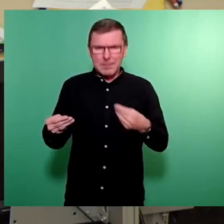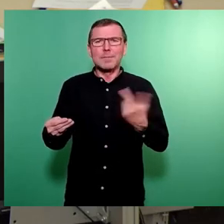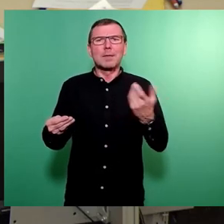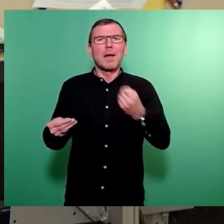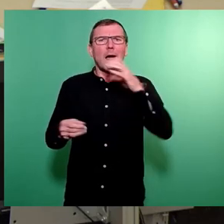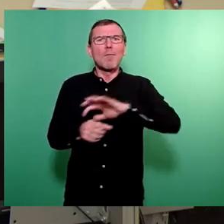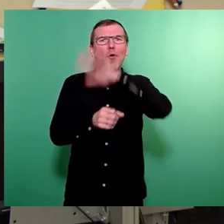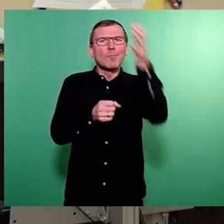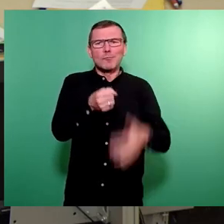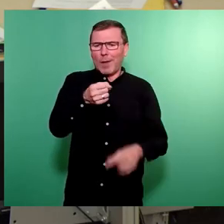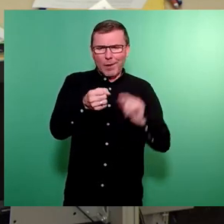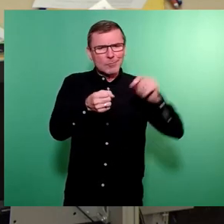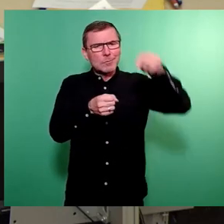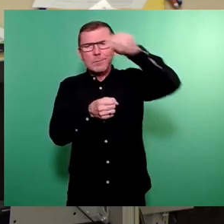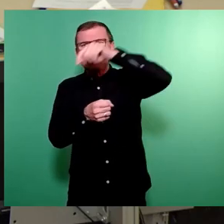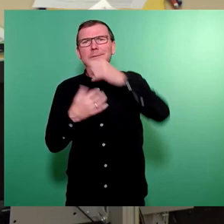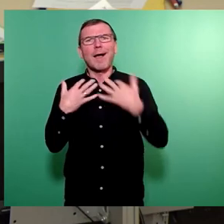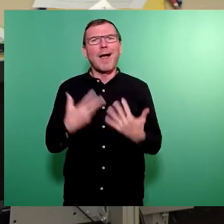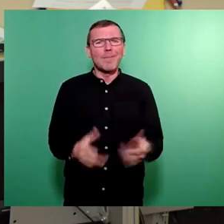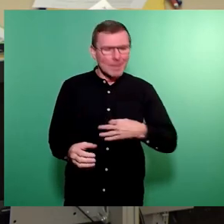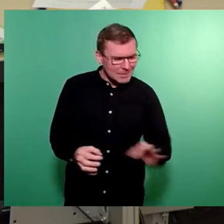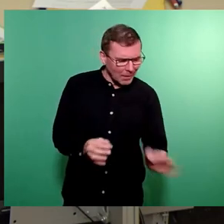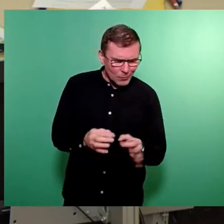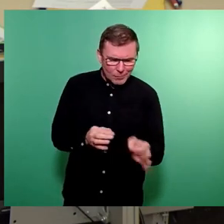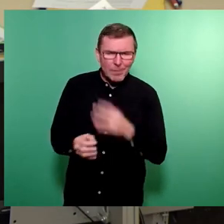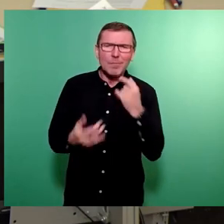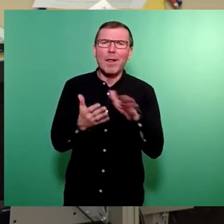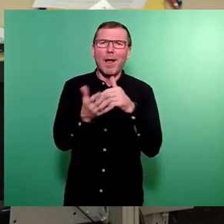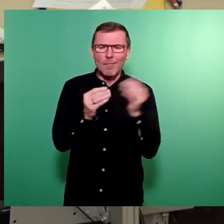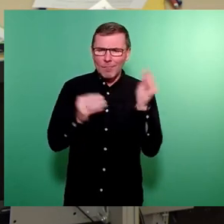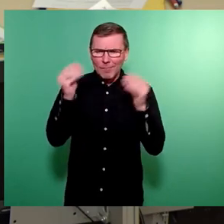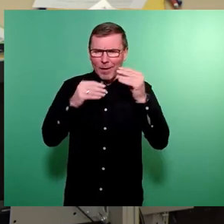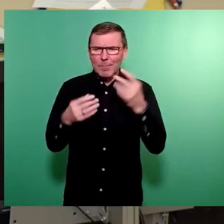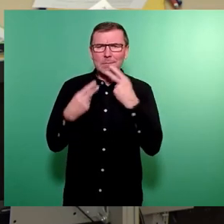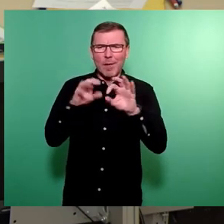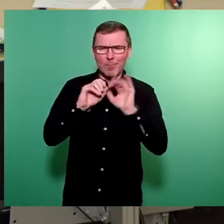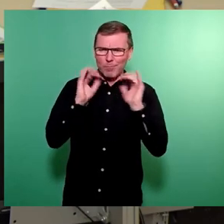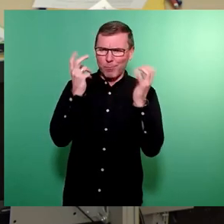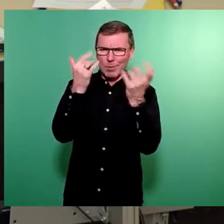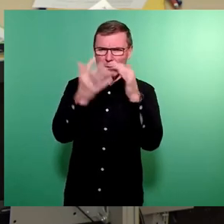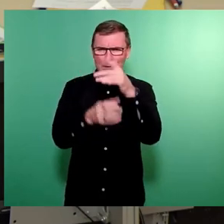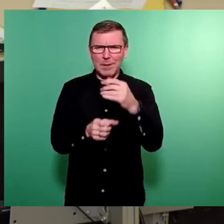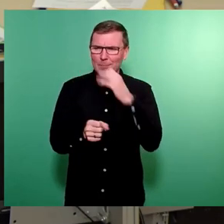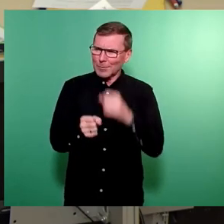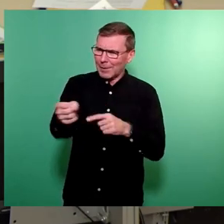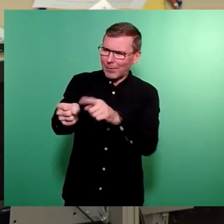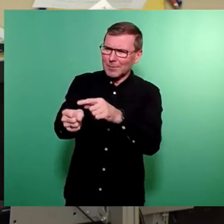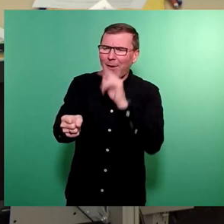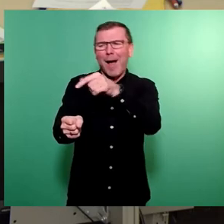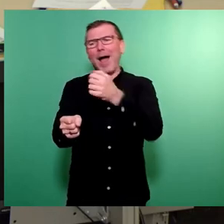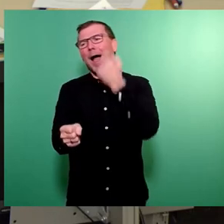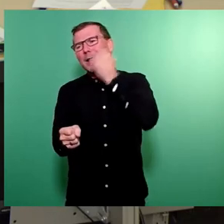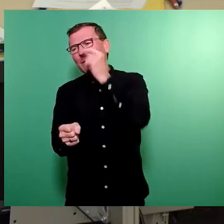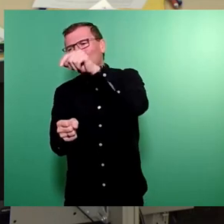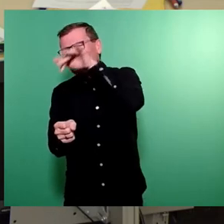Und Sie wissen, so einen Blumenstrauß, der man auf der Wiese pflückt, da sind viele Farben dabei. Jeden, der mal den Blumenstrauß zeigt, entdeckt seine Lieblingsblumen.